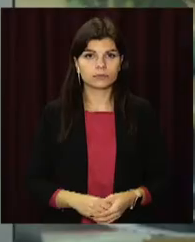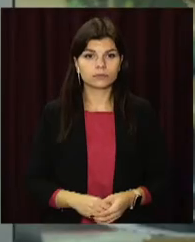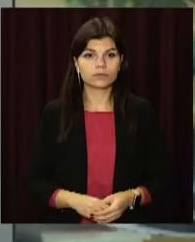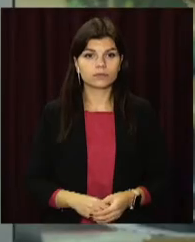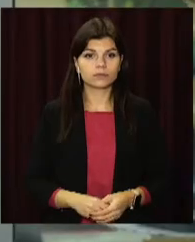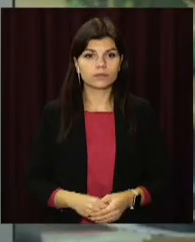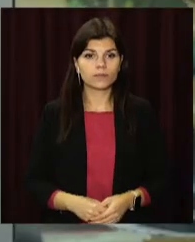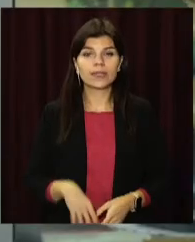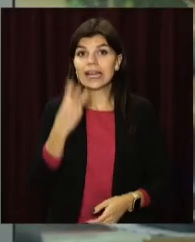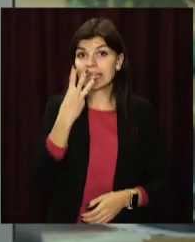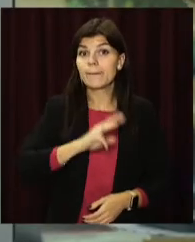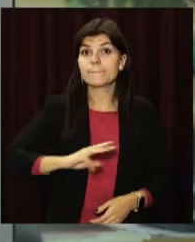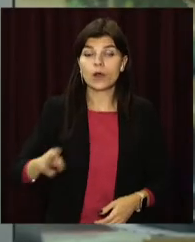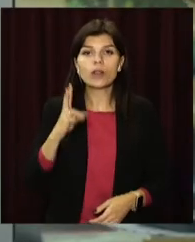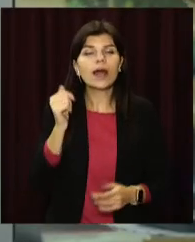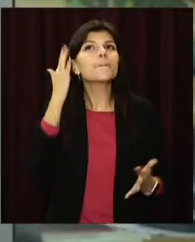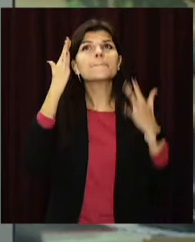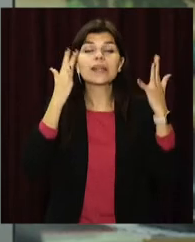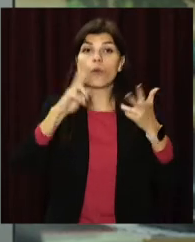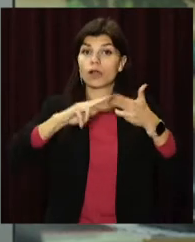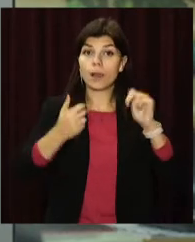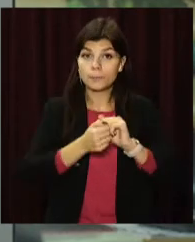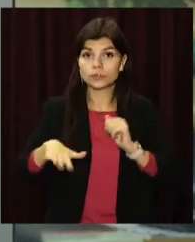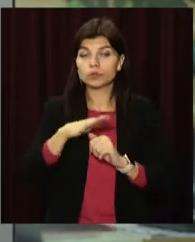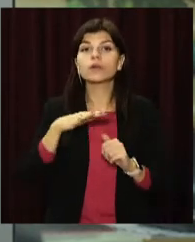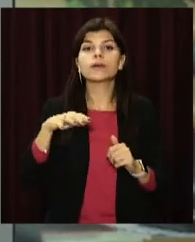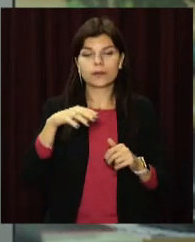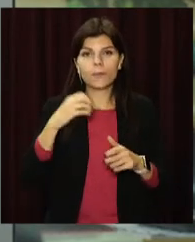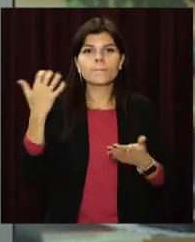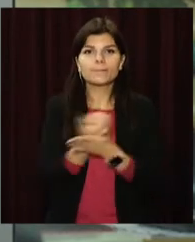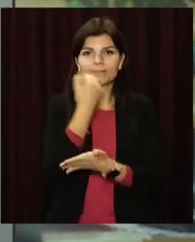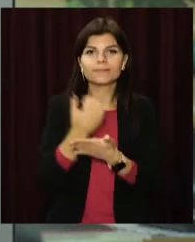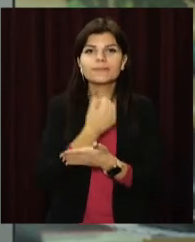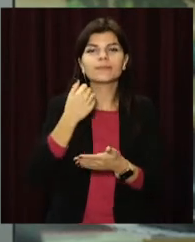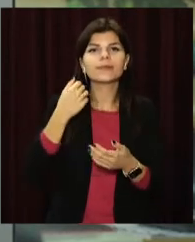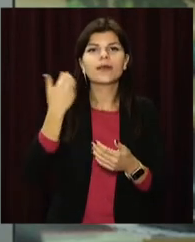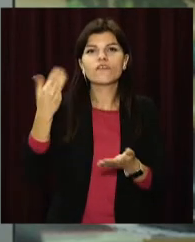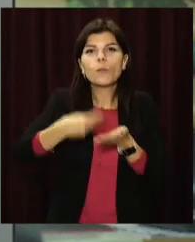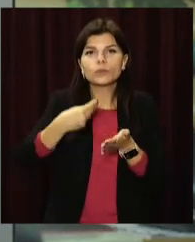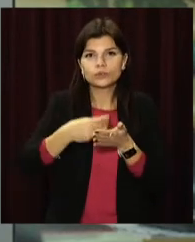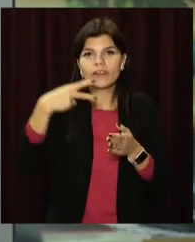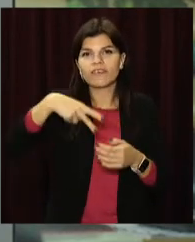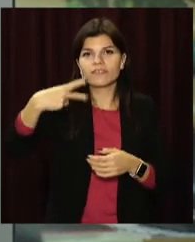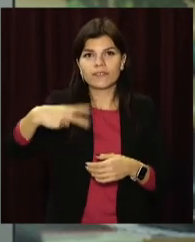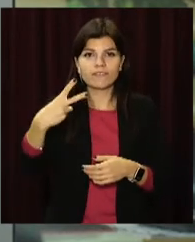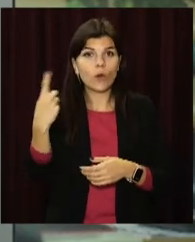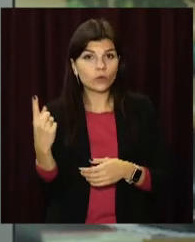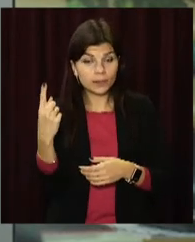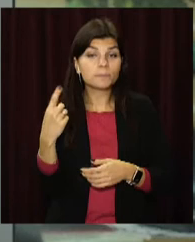Три мільйони на мрії. У Кам'янському визначили переможців проєкту «Бюджет участі-2021».